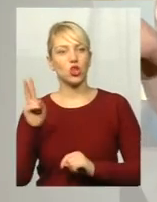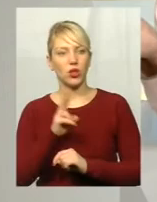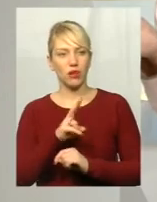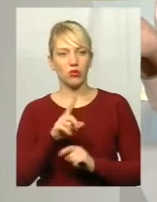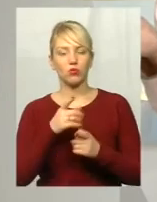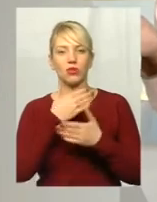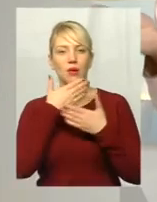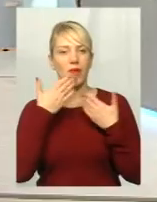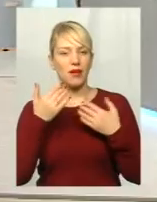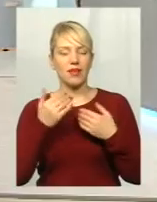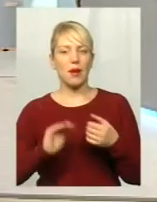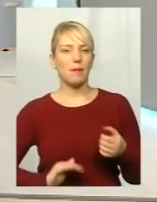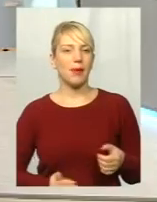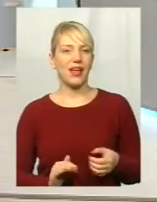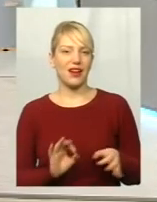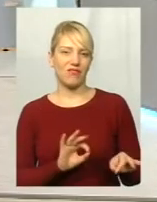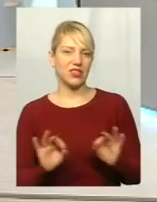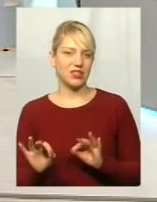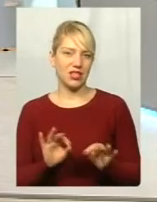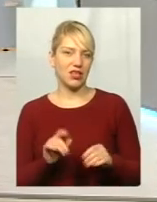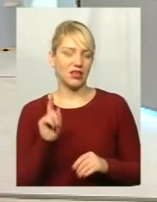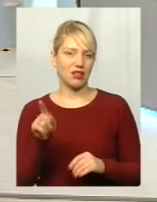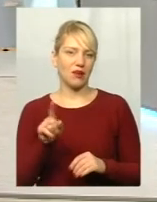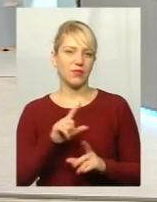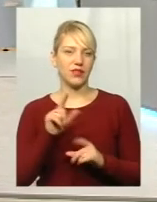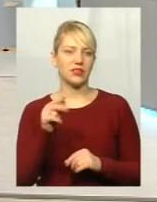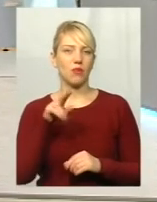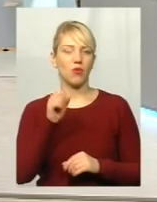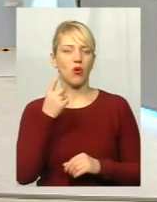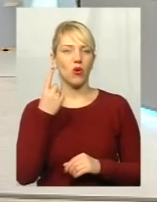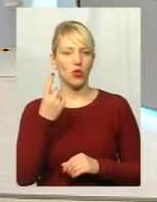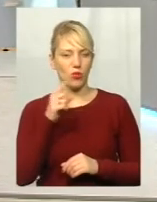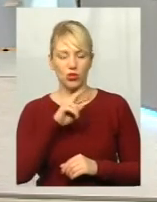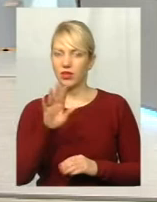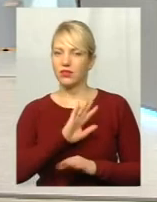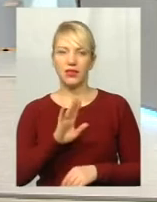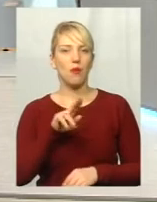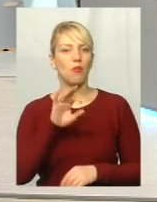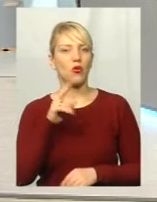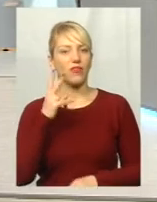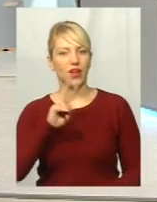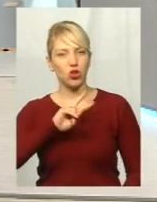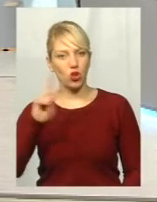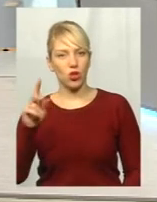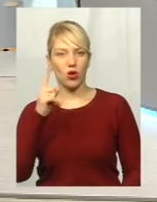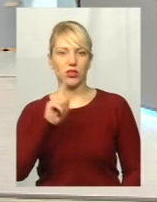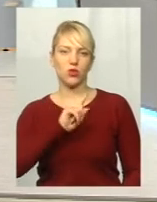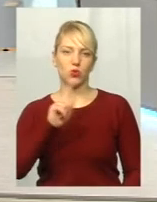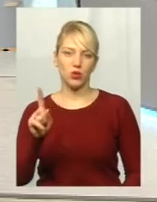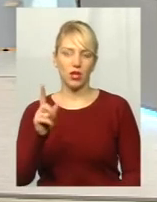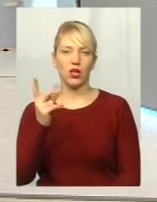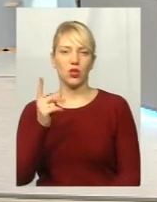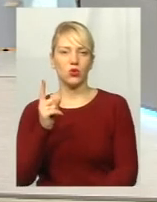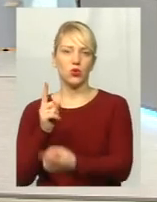перевізника. Нема перевізника. Нема перевізника. І там їздять, якщо я не помиляюсь, по одному тролейбусу. По два тролейбусу. А, один в один бік, інший в другий бік, так?